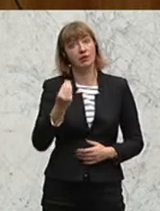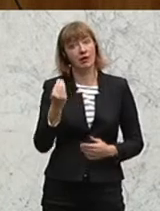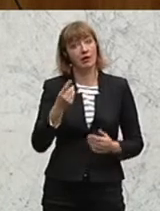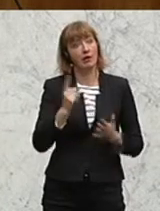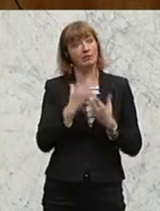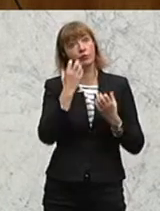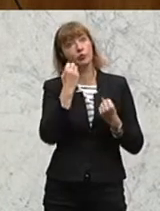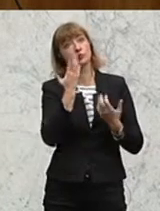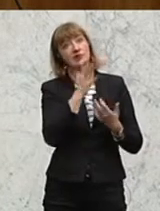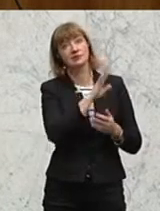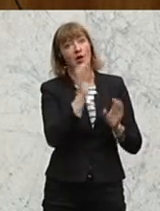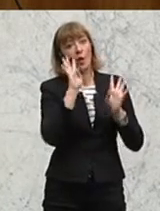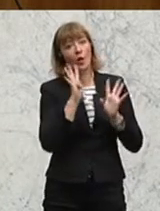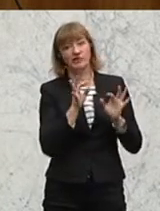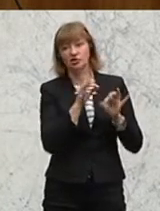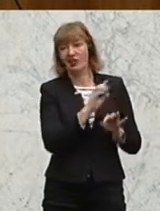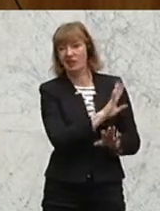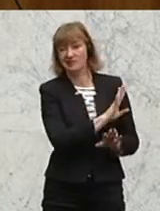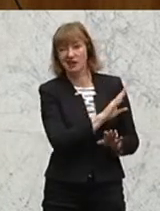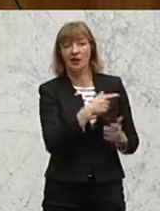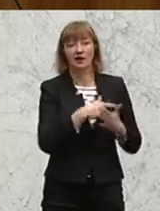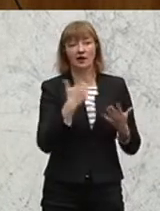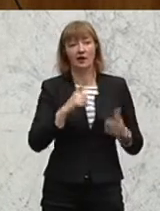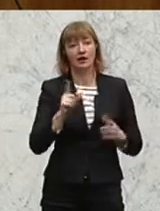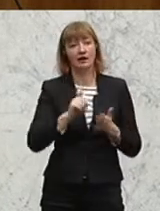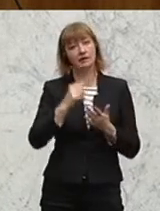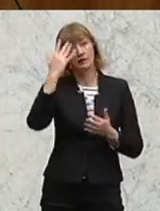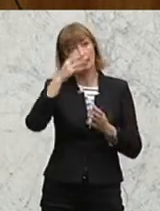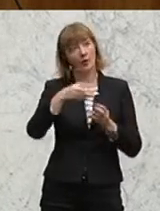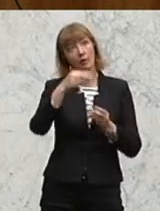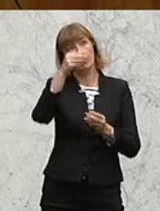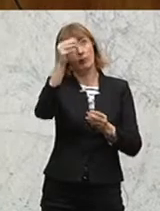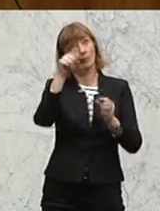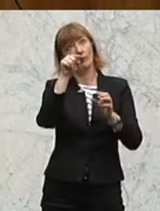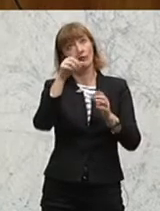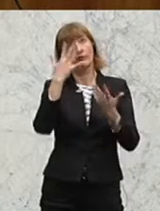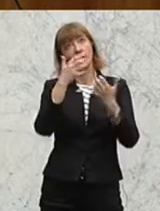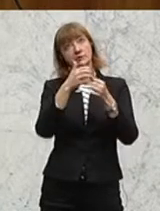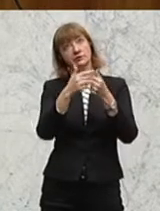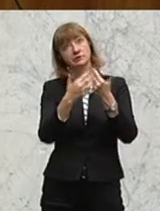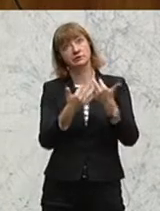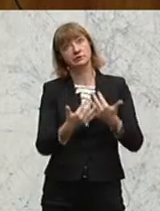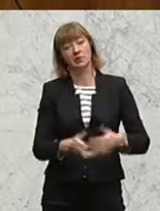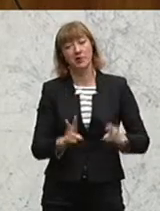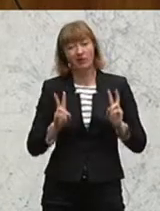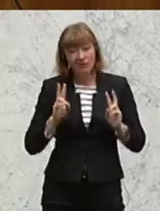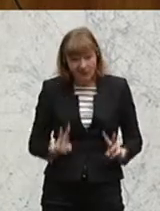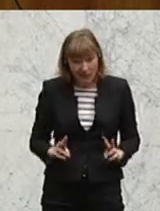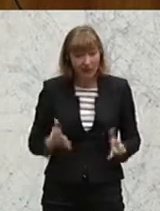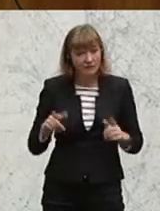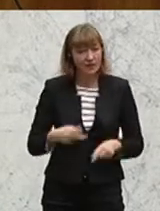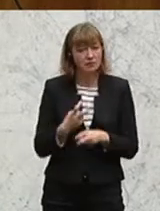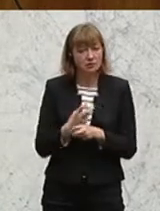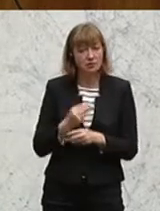unter Einsatz des Elfenbeinturms Minoritenplatz hier geschildert haben, die in Wirklichkeit von dem, was sich in